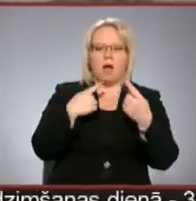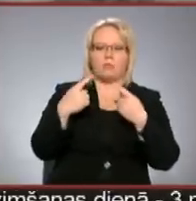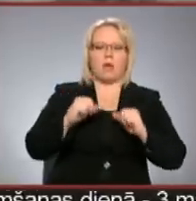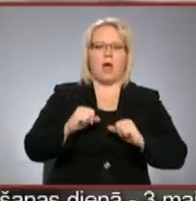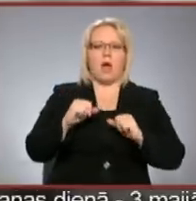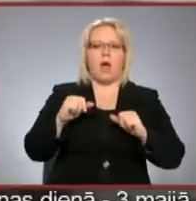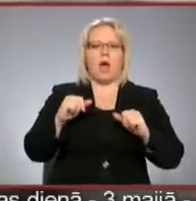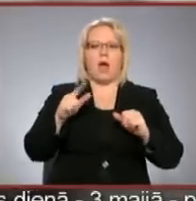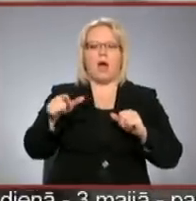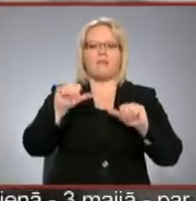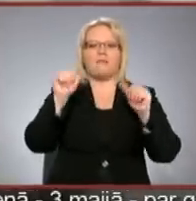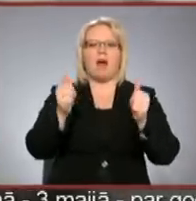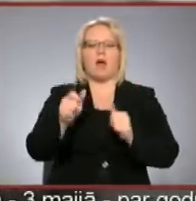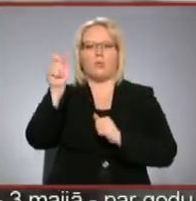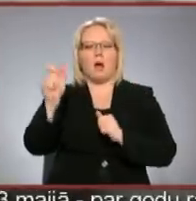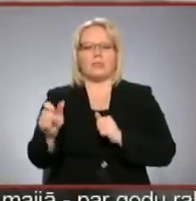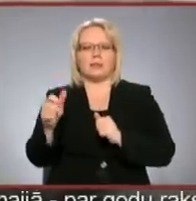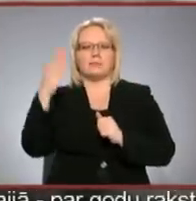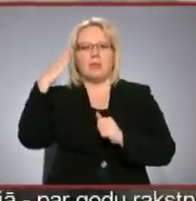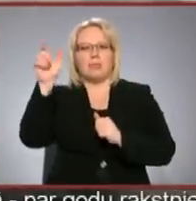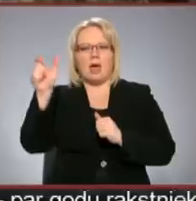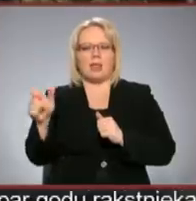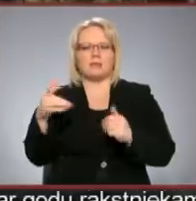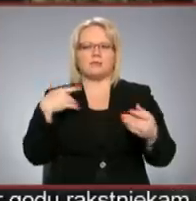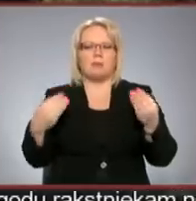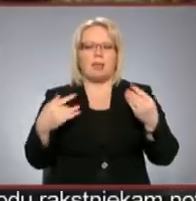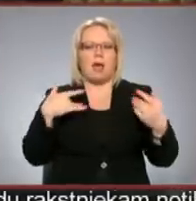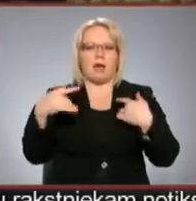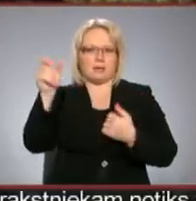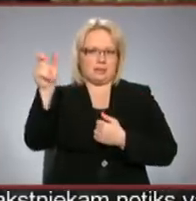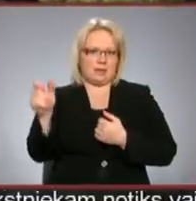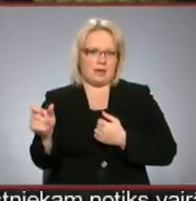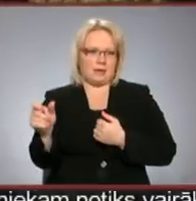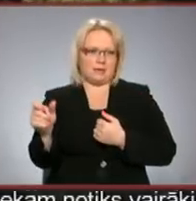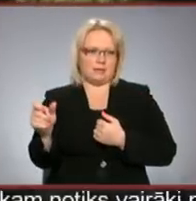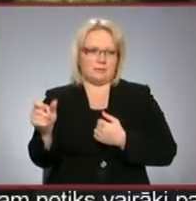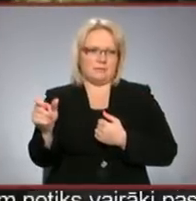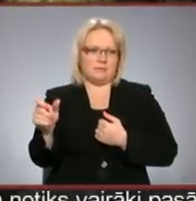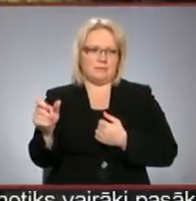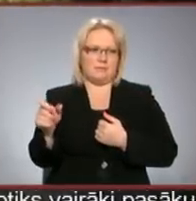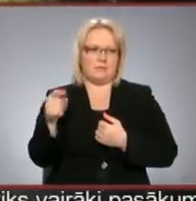varonis dēlu, dēls nav dēls, bet dēlu spēlē aktieris. Tev varētu uzticēt.